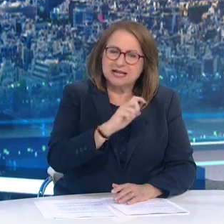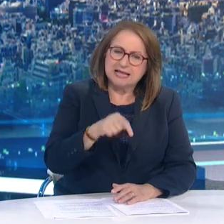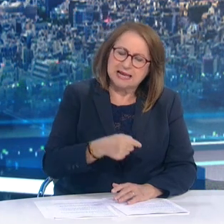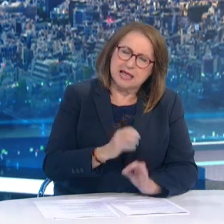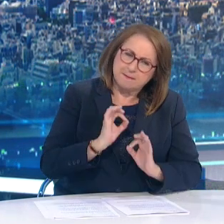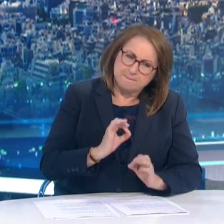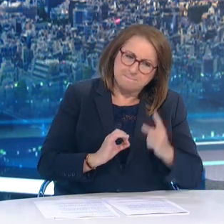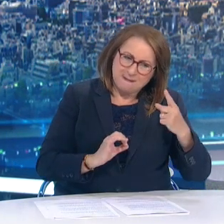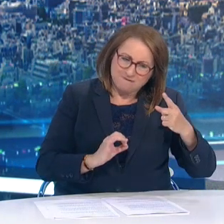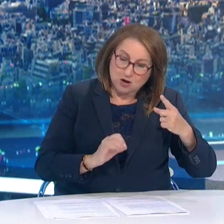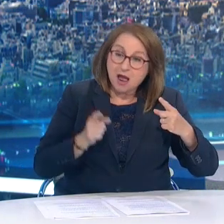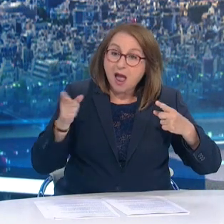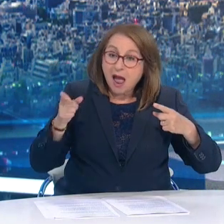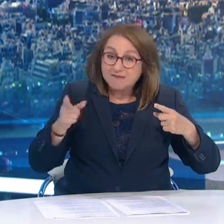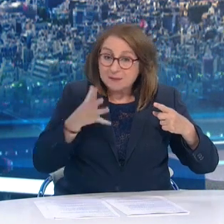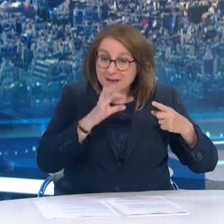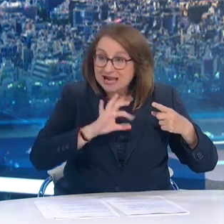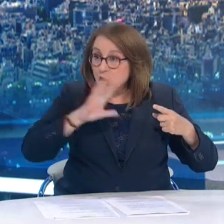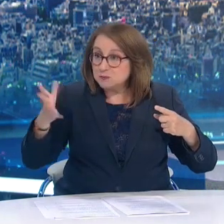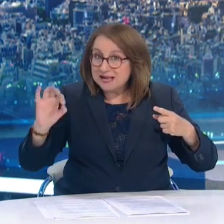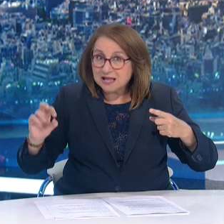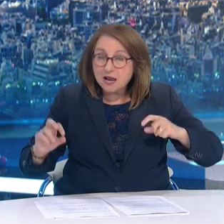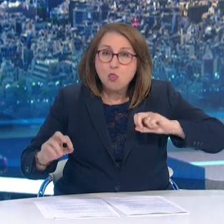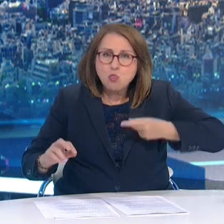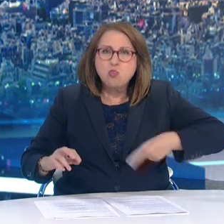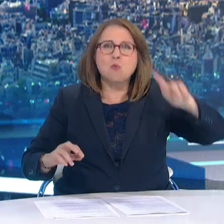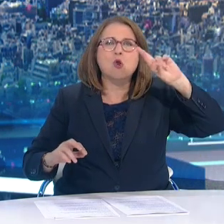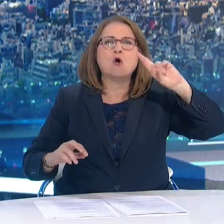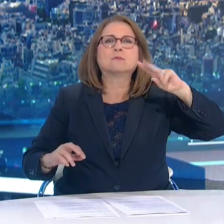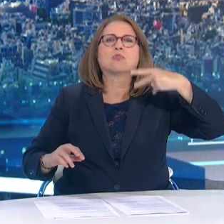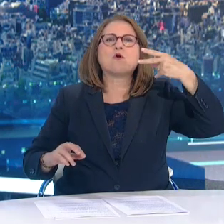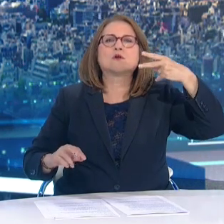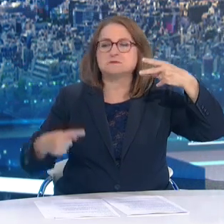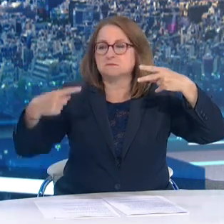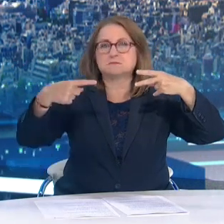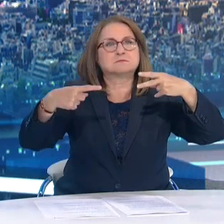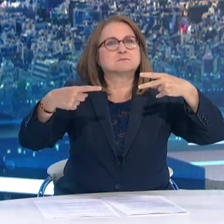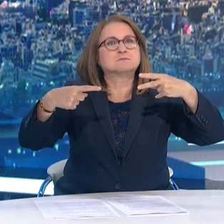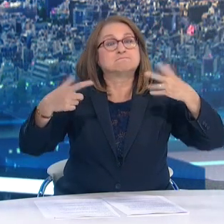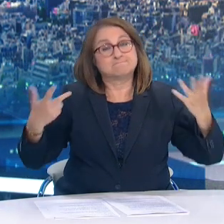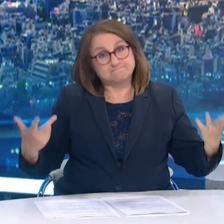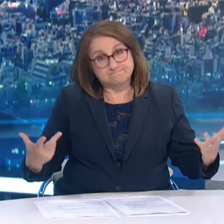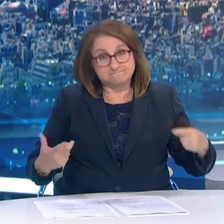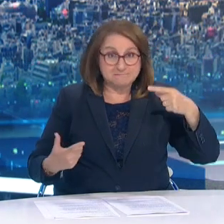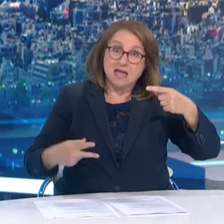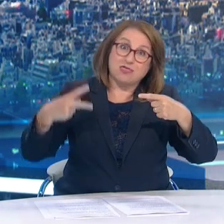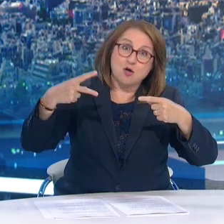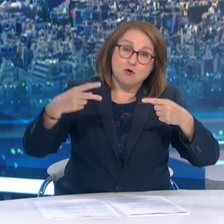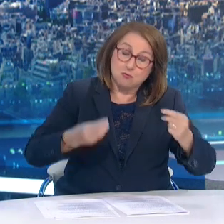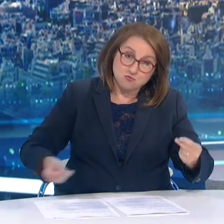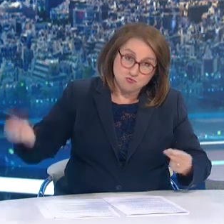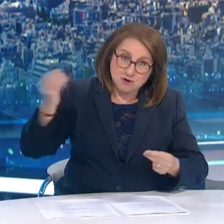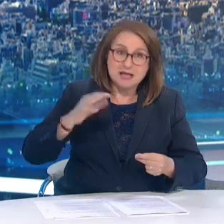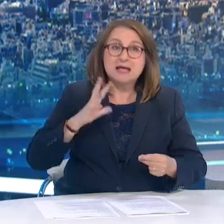Παράλληλα, οι νέοι μας, που σήμερα αποτελούν το κύριο όγκο των νέων κρουσμάτων του κορονοϊού, καλό θα είναι να εμβολιαστούν τώρα,